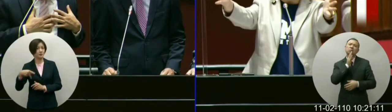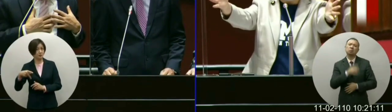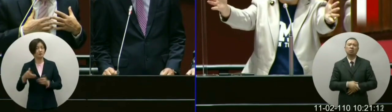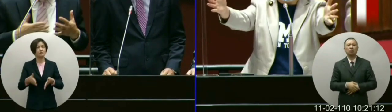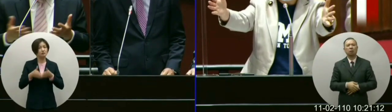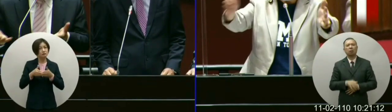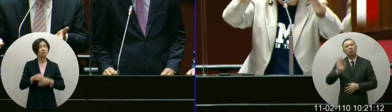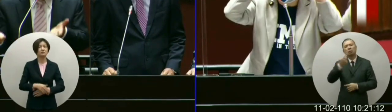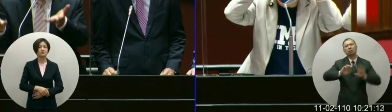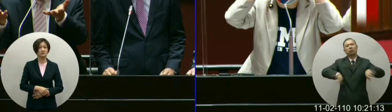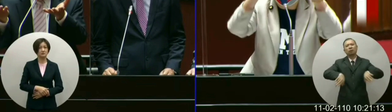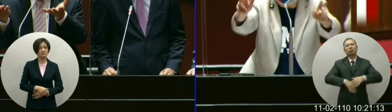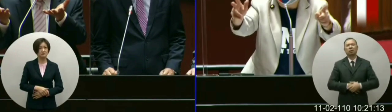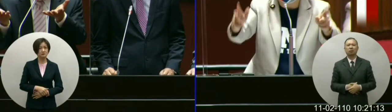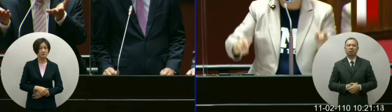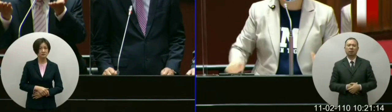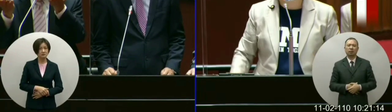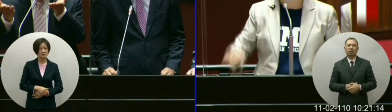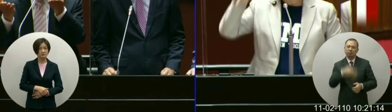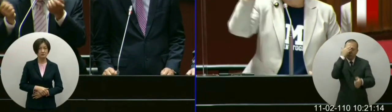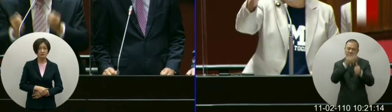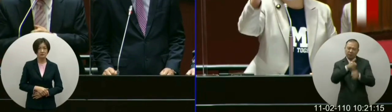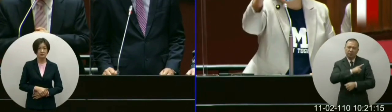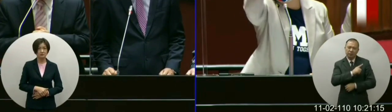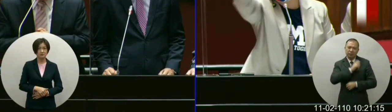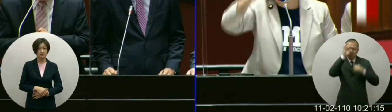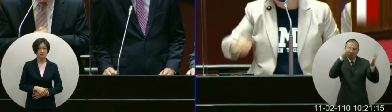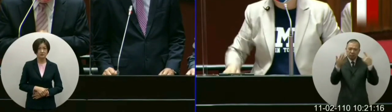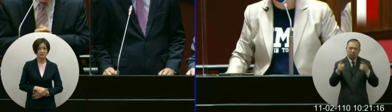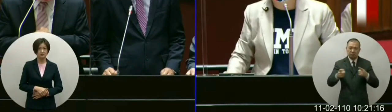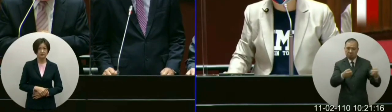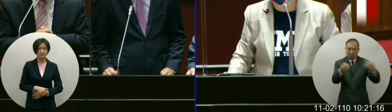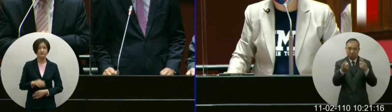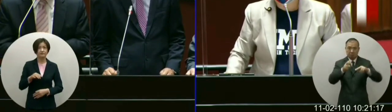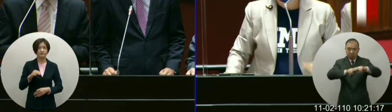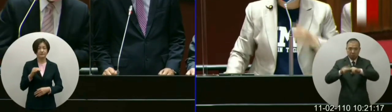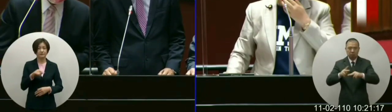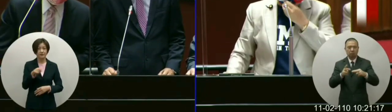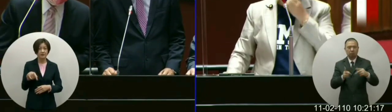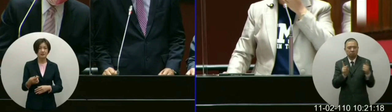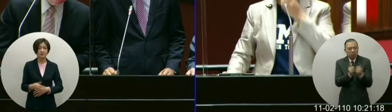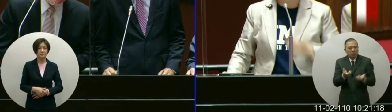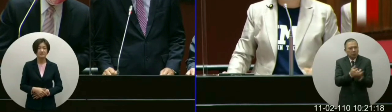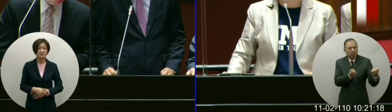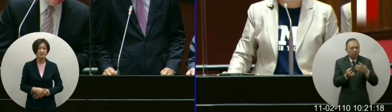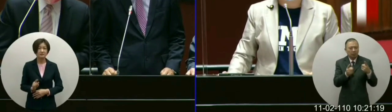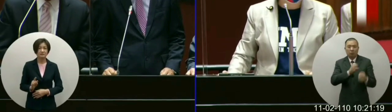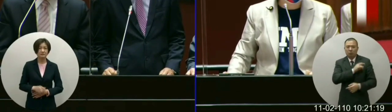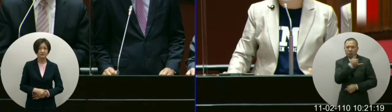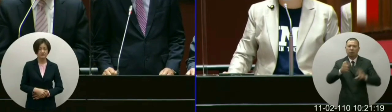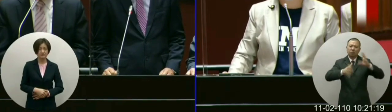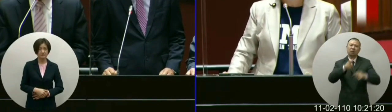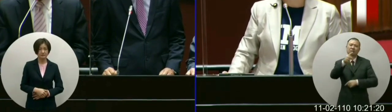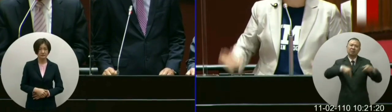可是一条规矣请你去看清楚所有的谈判会员国好不好因为你是行政院长